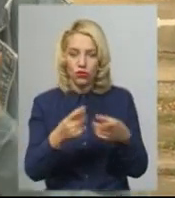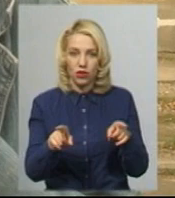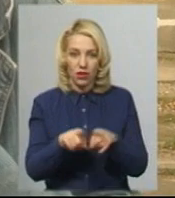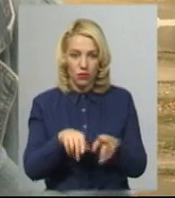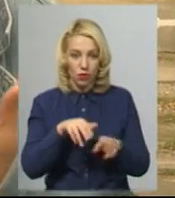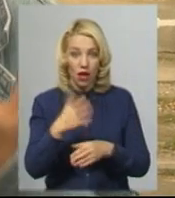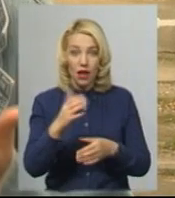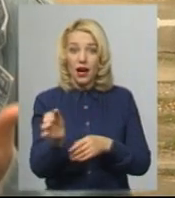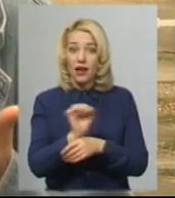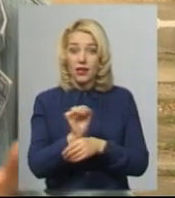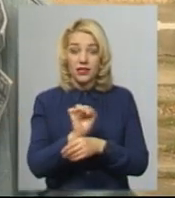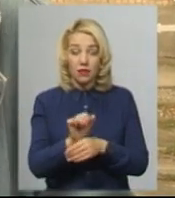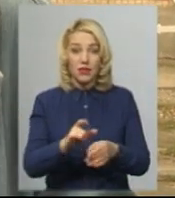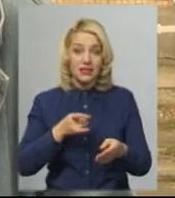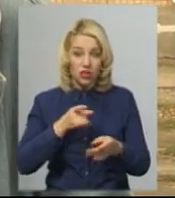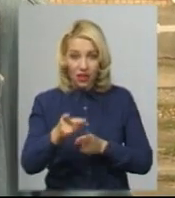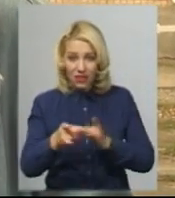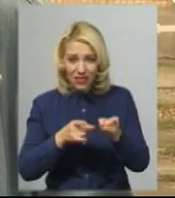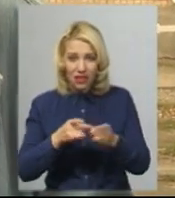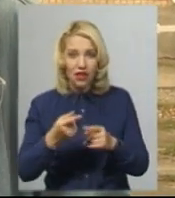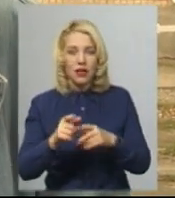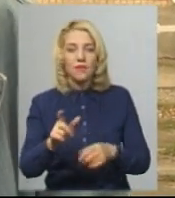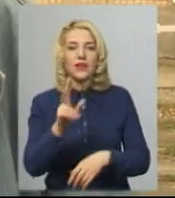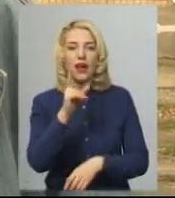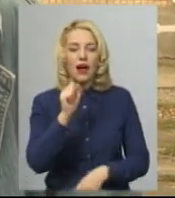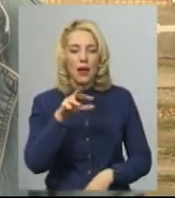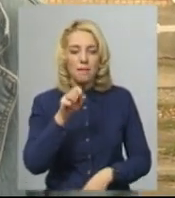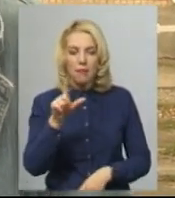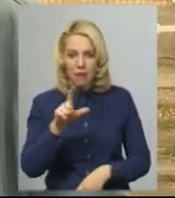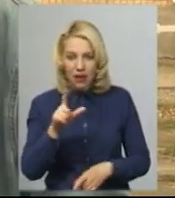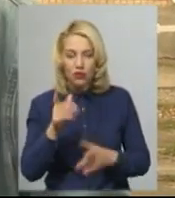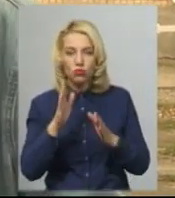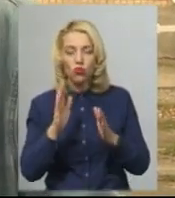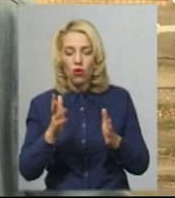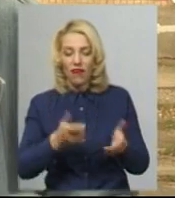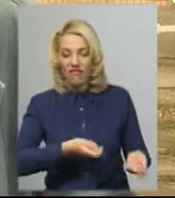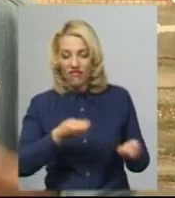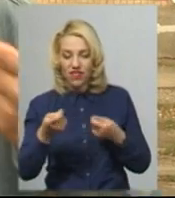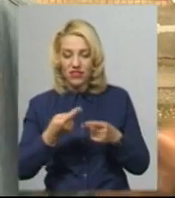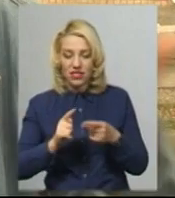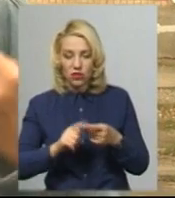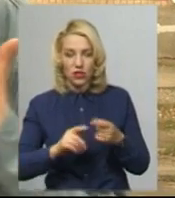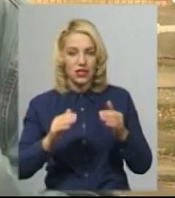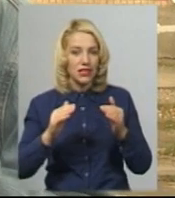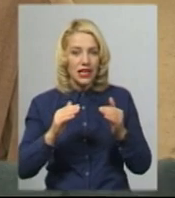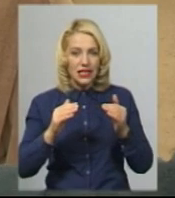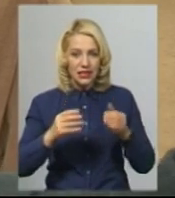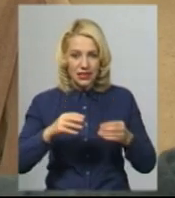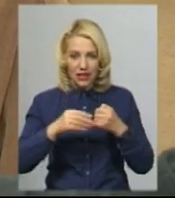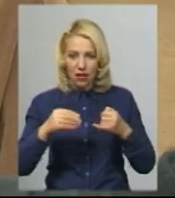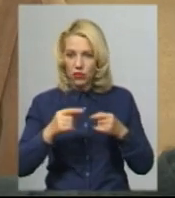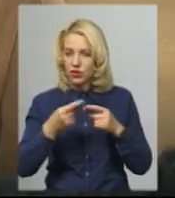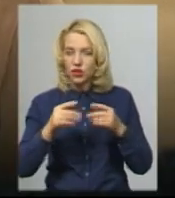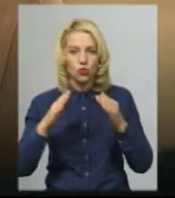якщо машини будуть пускати, і таку кількість камазів, щоб тільки вивезти звідси землю. Та ось ці всі будинки просто не витримають. Ми